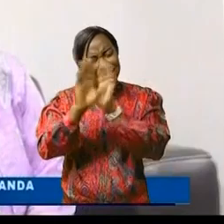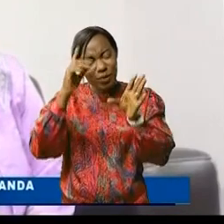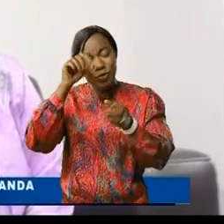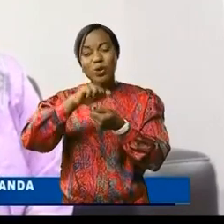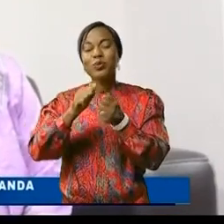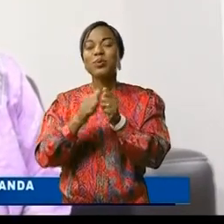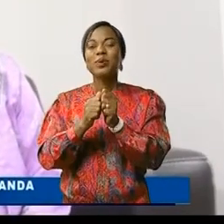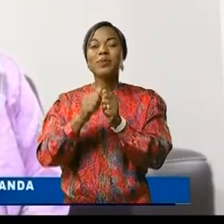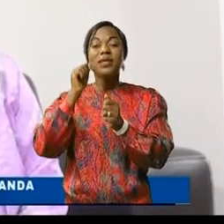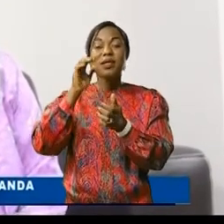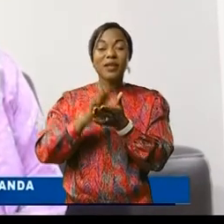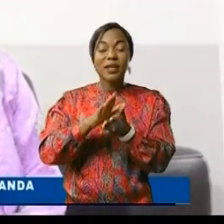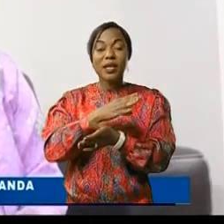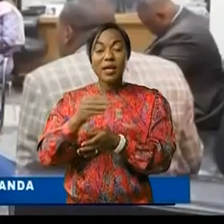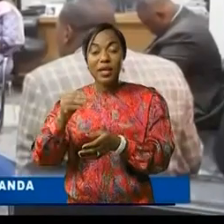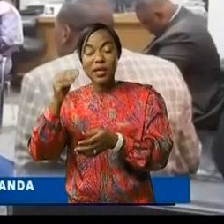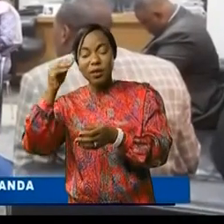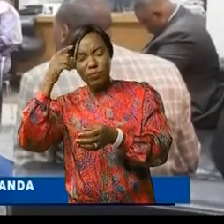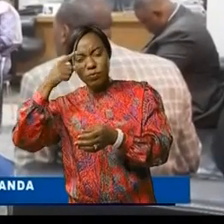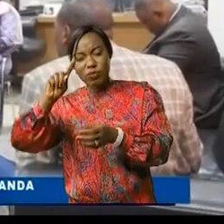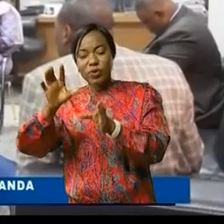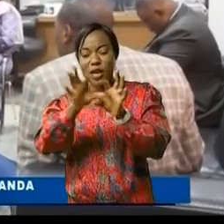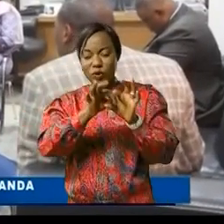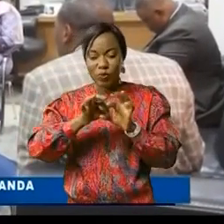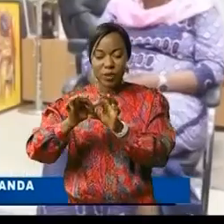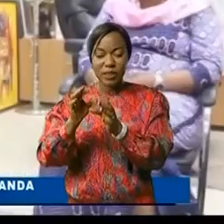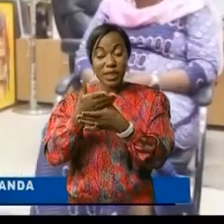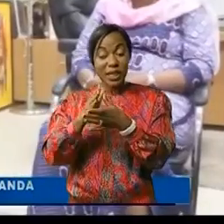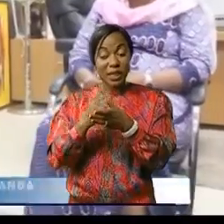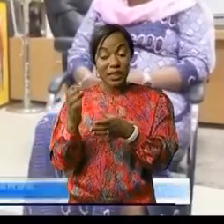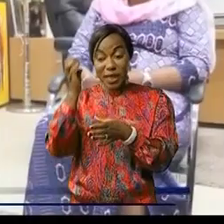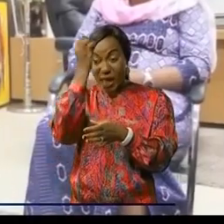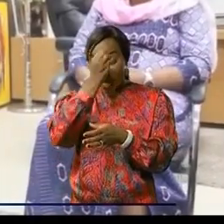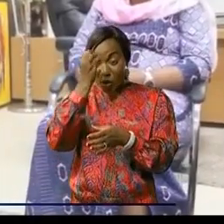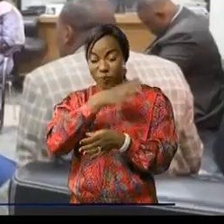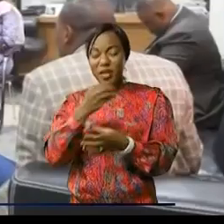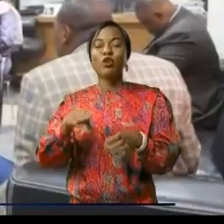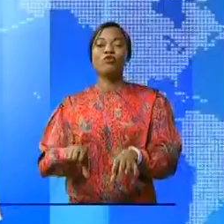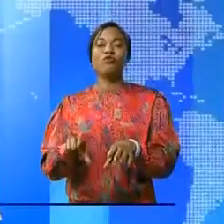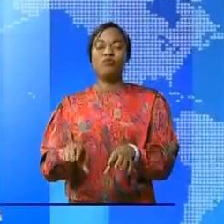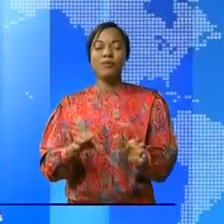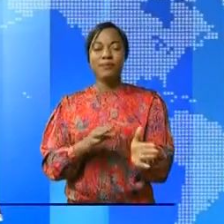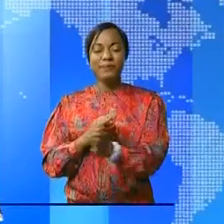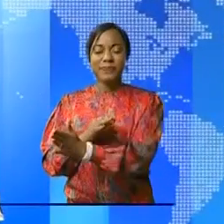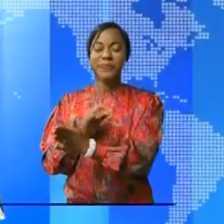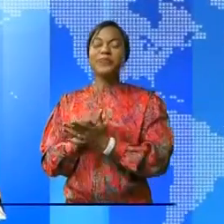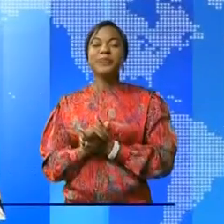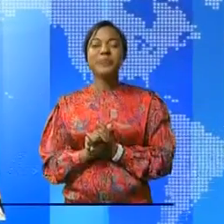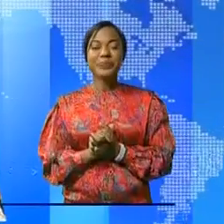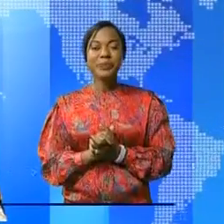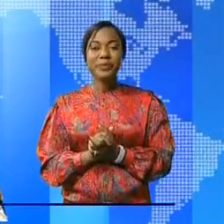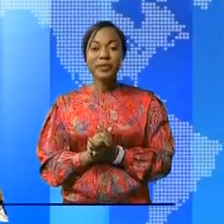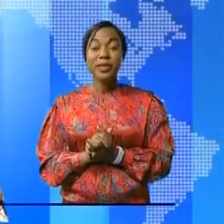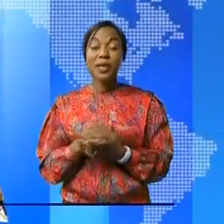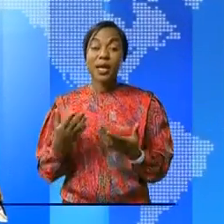situation du genre est assurée, surtout la coopération entre l'Union européenne et la RDC. La